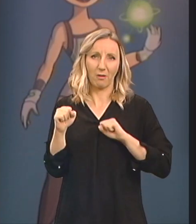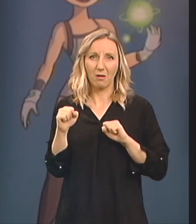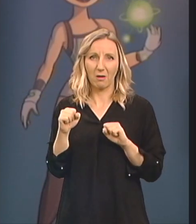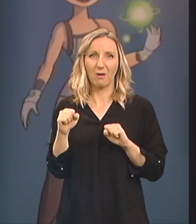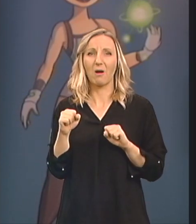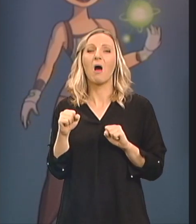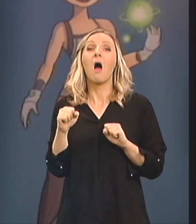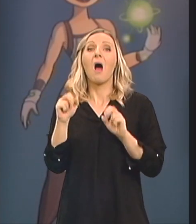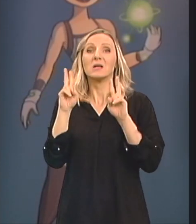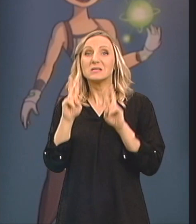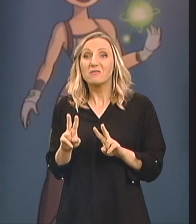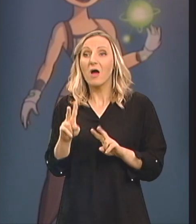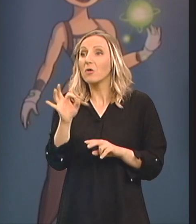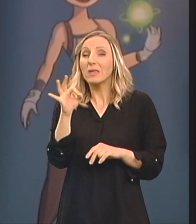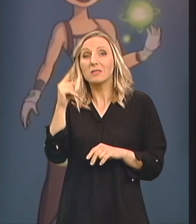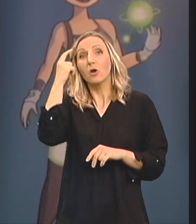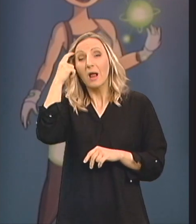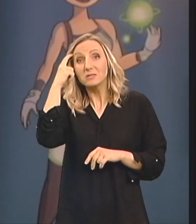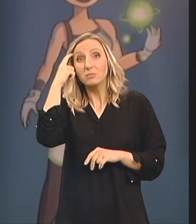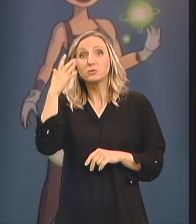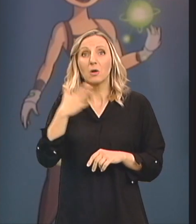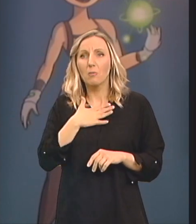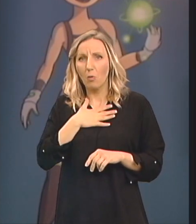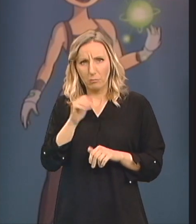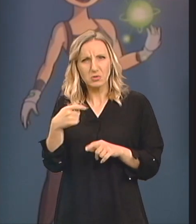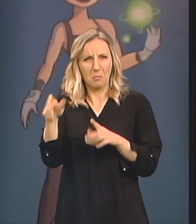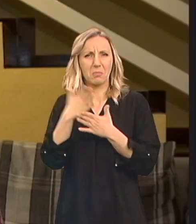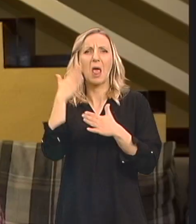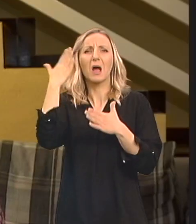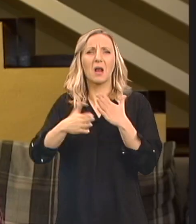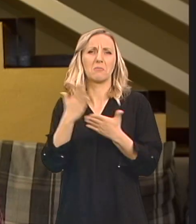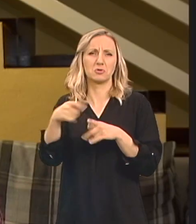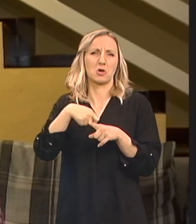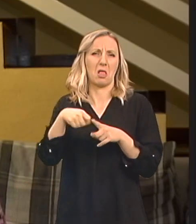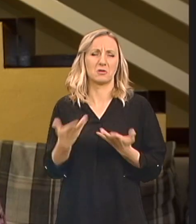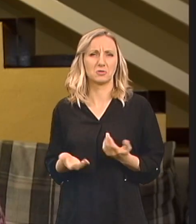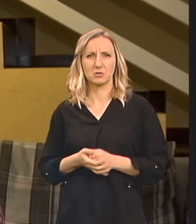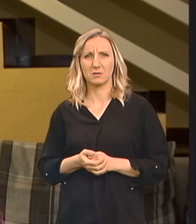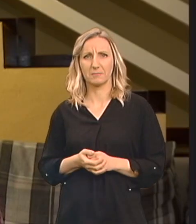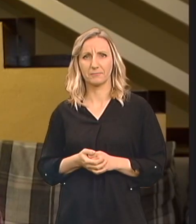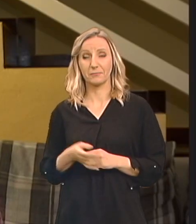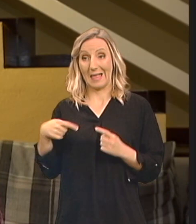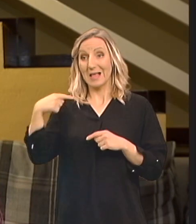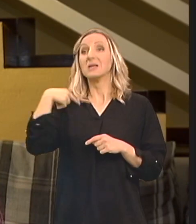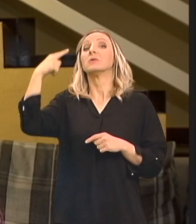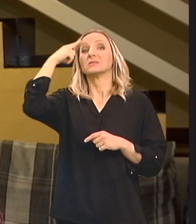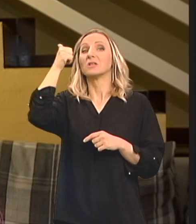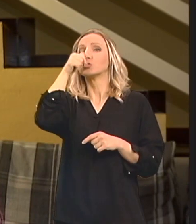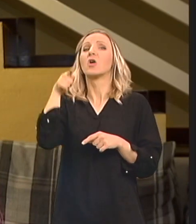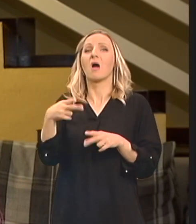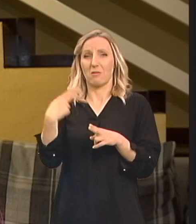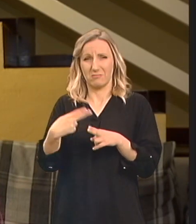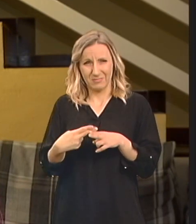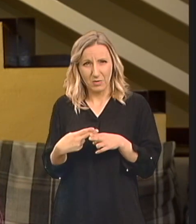Zaista jedina opcija Koju sam imala je bila Da ću da se izličim Kad smo saznali kakva je dijagnoza I šta je Mi smo nekako